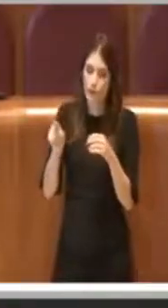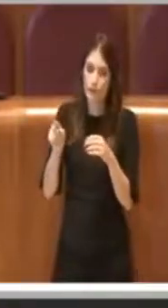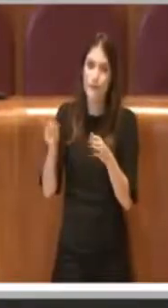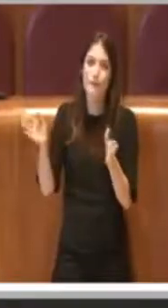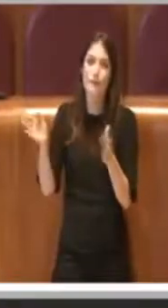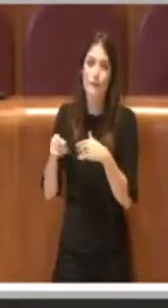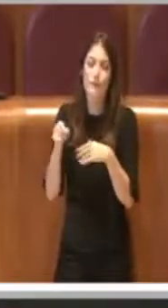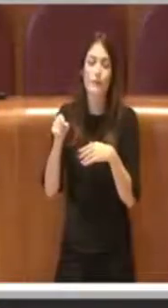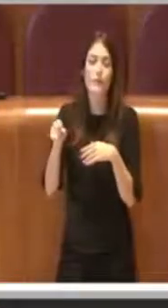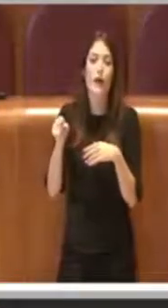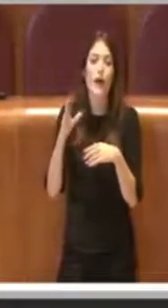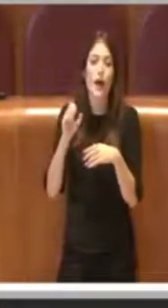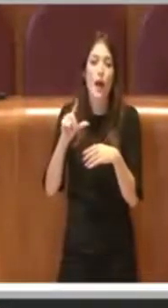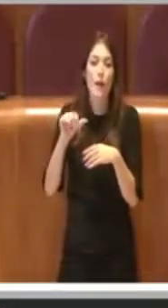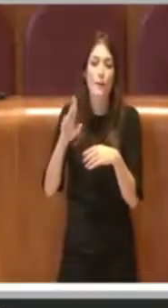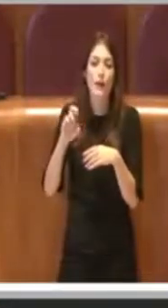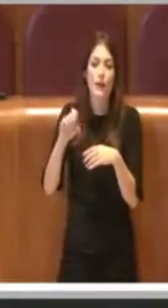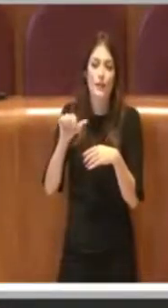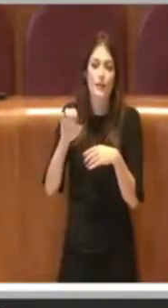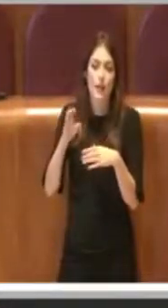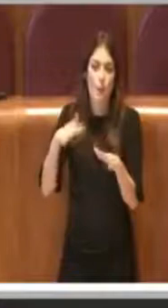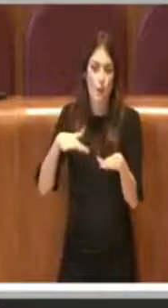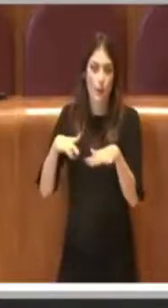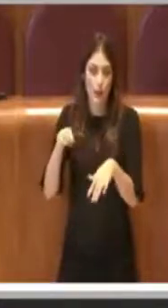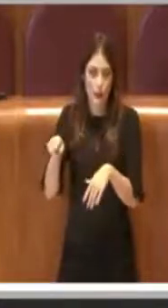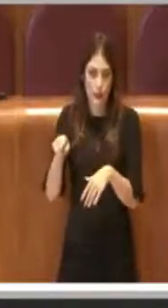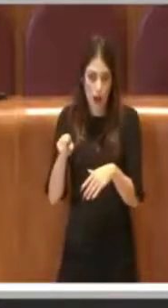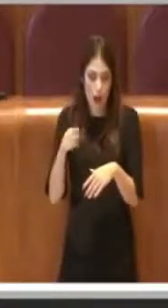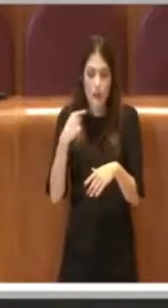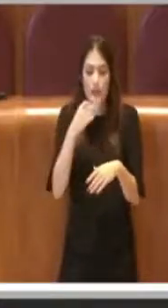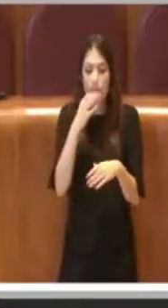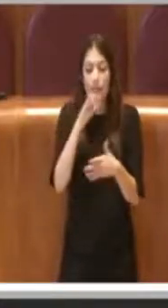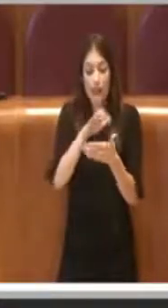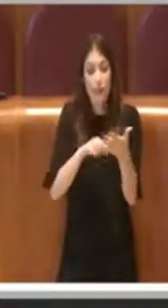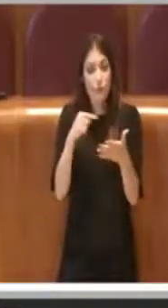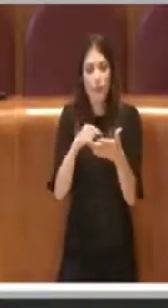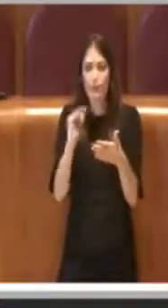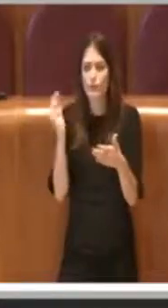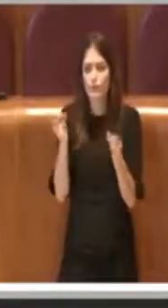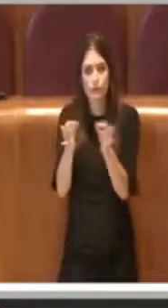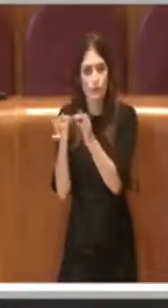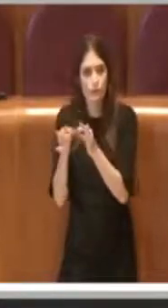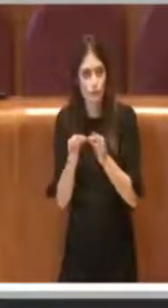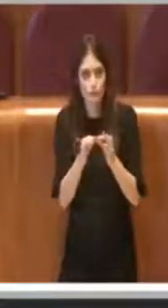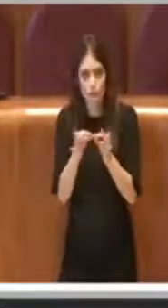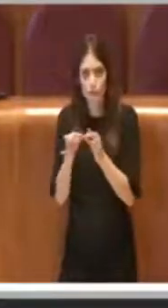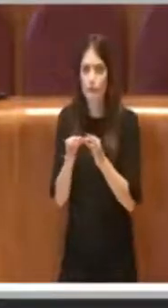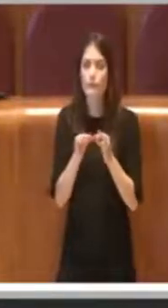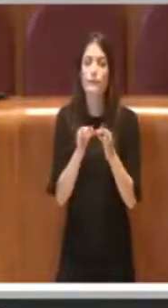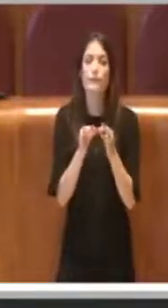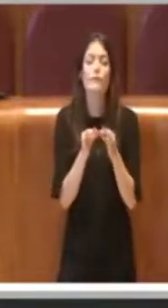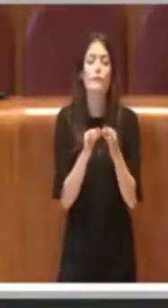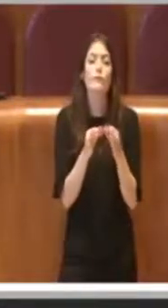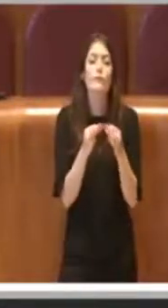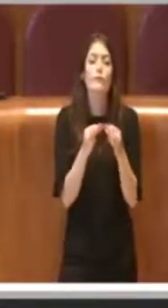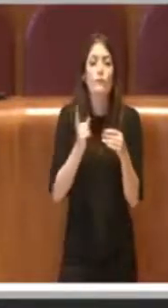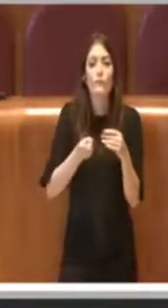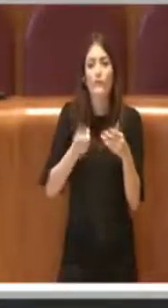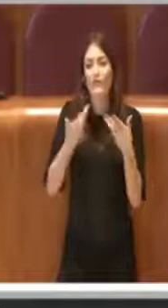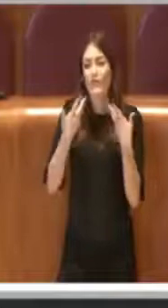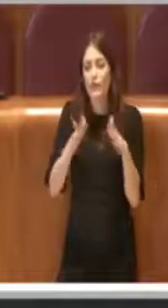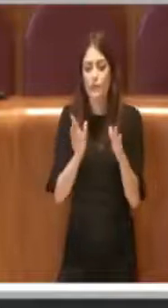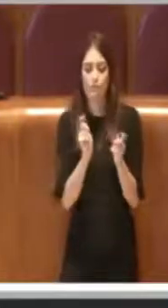'assessore Pietro Calabrese. Quindi è un testo di fatto concordato e è appunto completato da questi